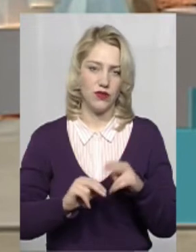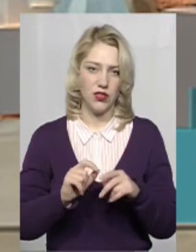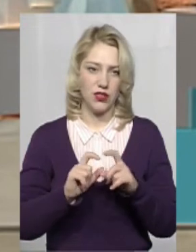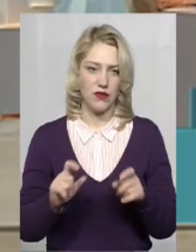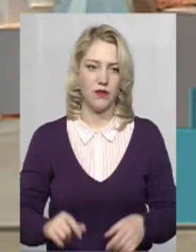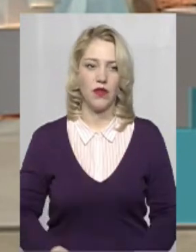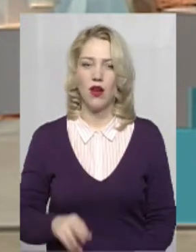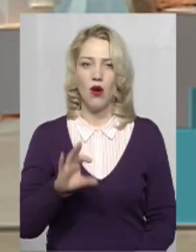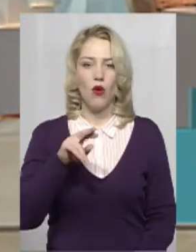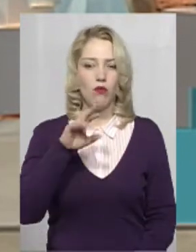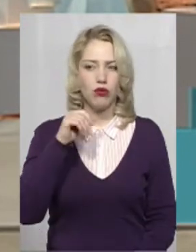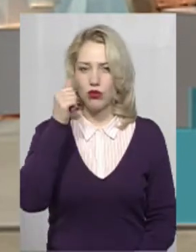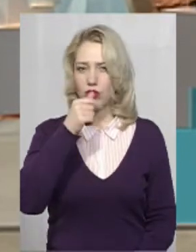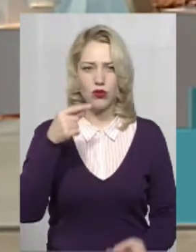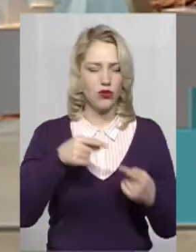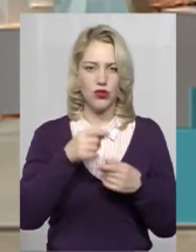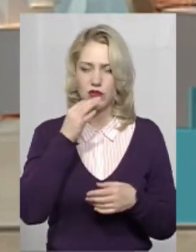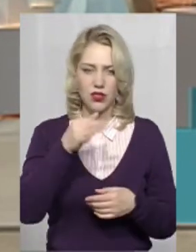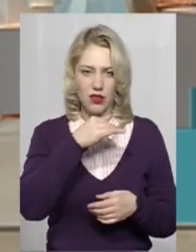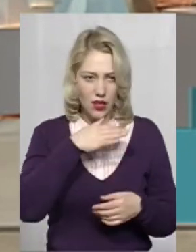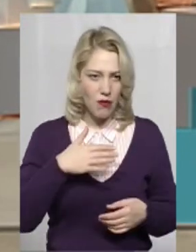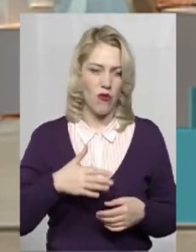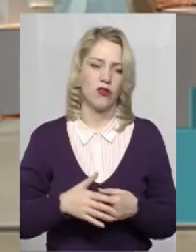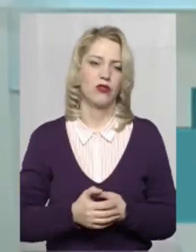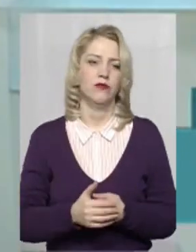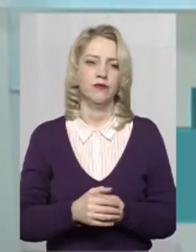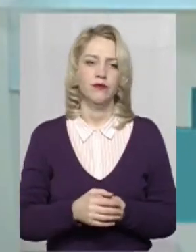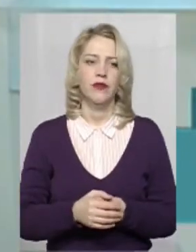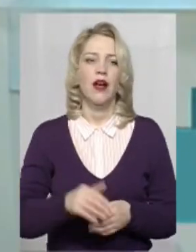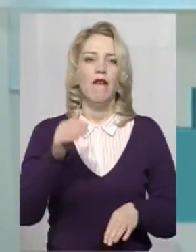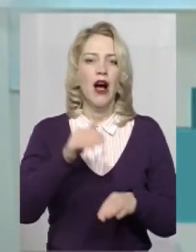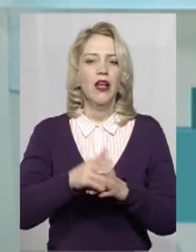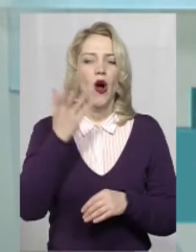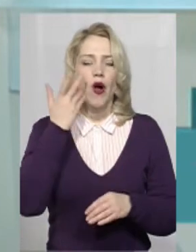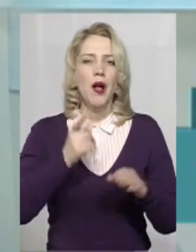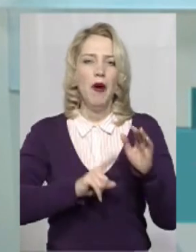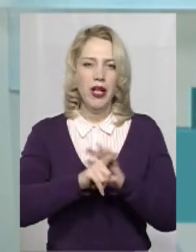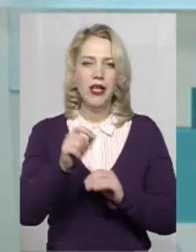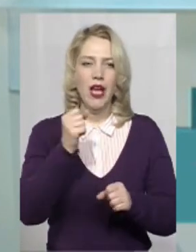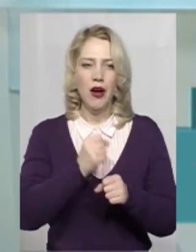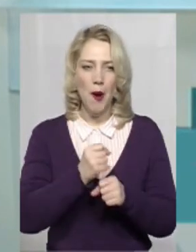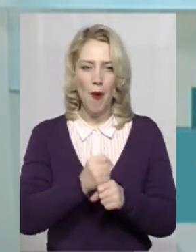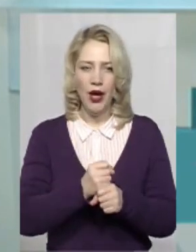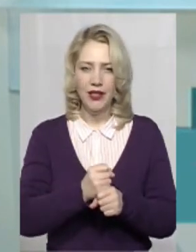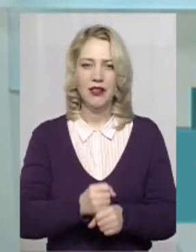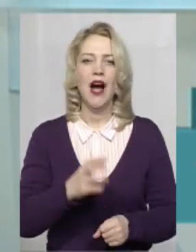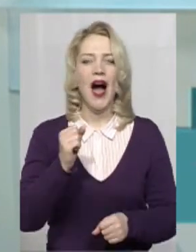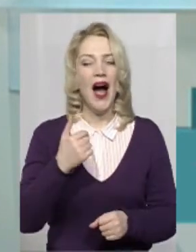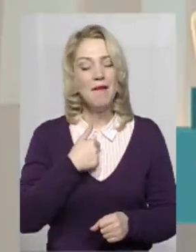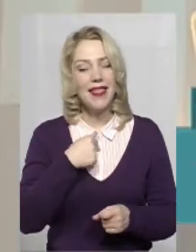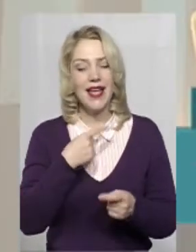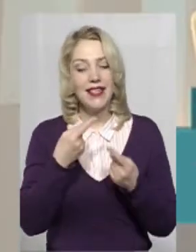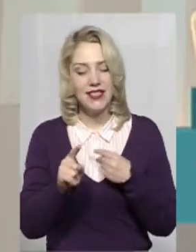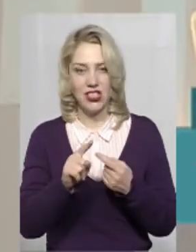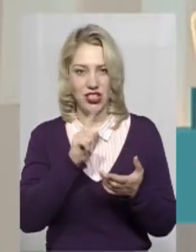року я точно не скажу, коли почалися роботи. Ділянку можна виділити. Але в мене